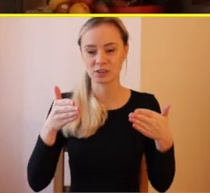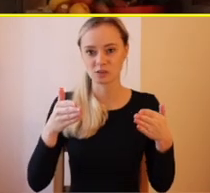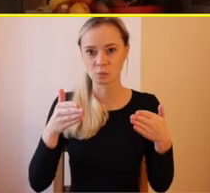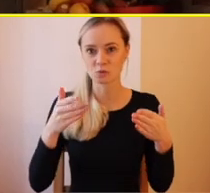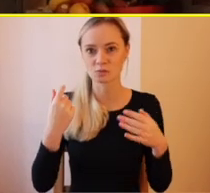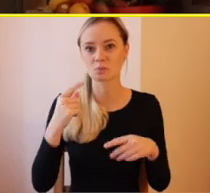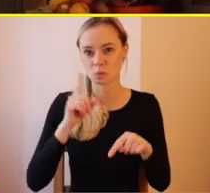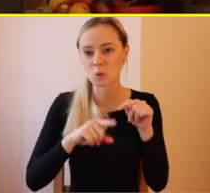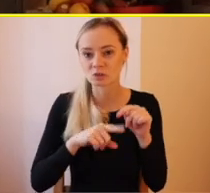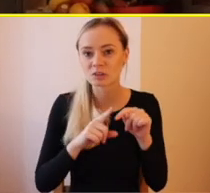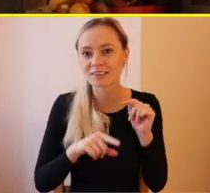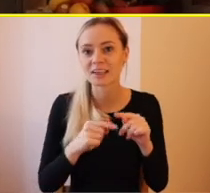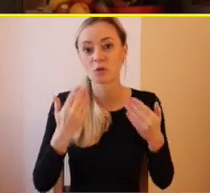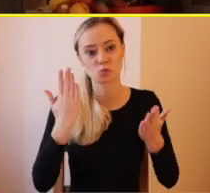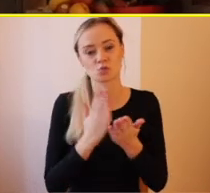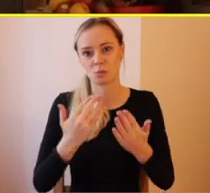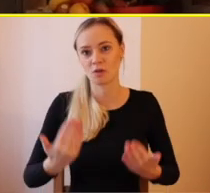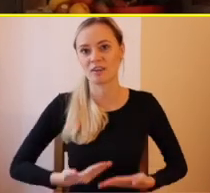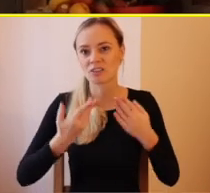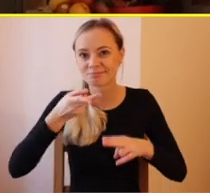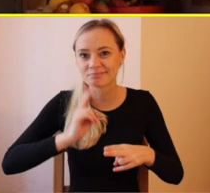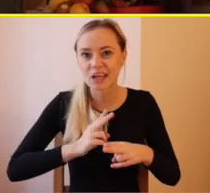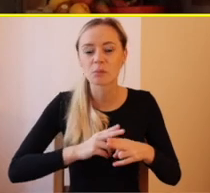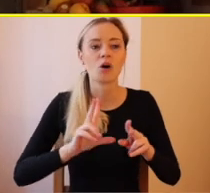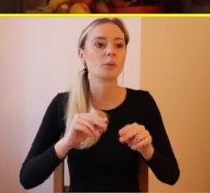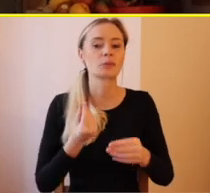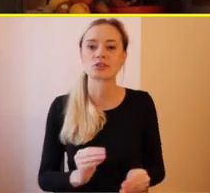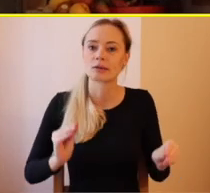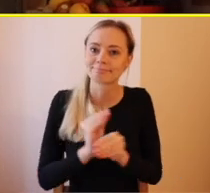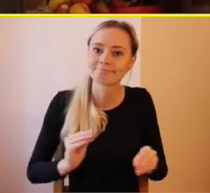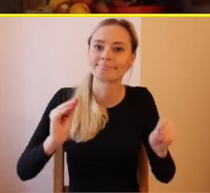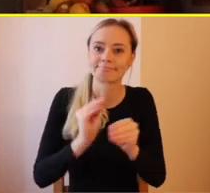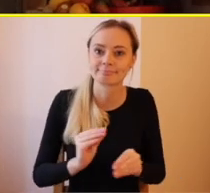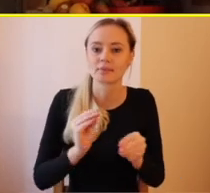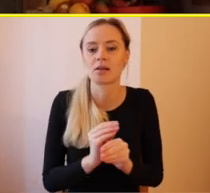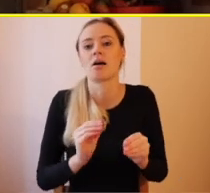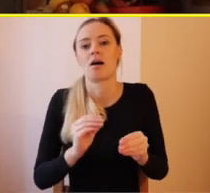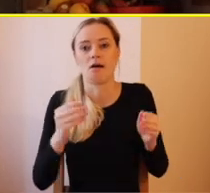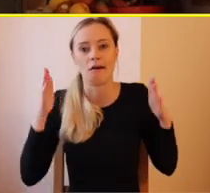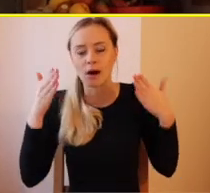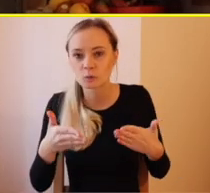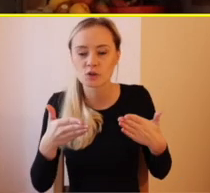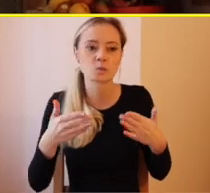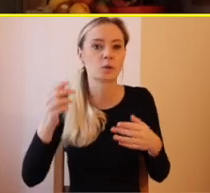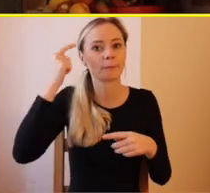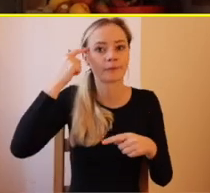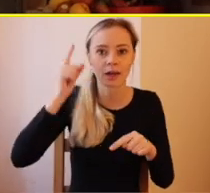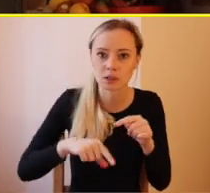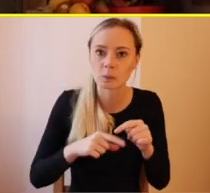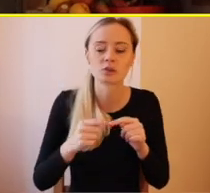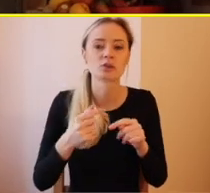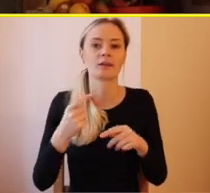sa chorý a potom sa mu ešte pridružil autizmus, takže vlastne môj syn